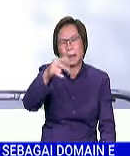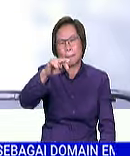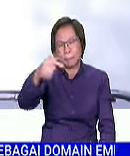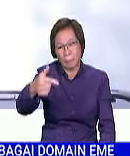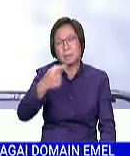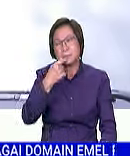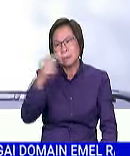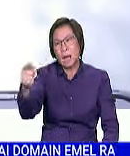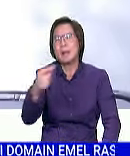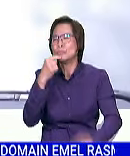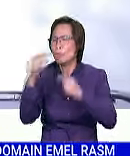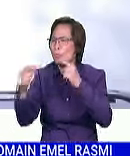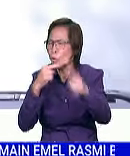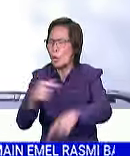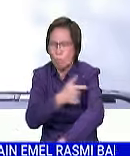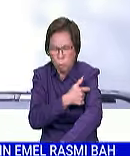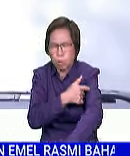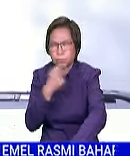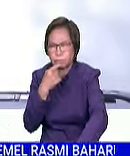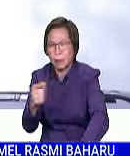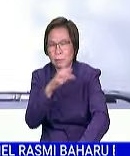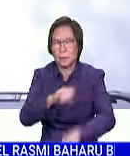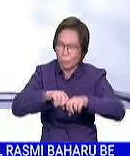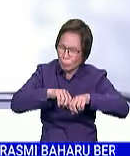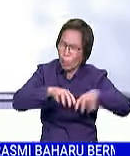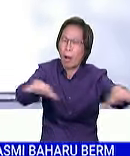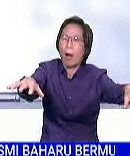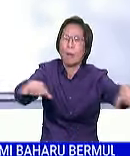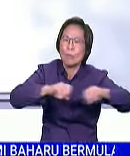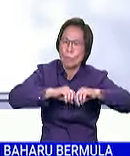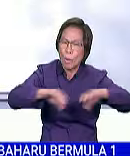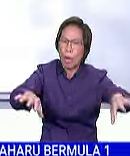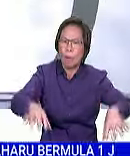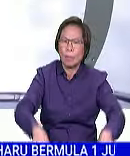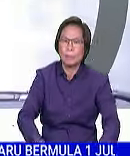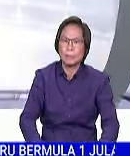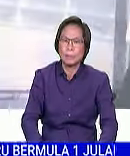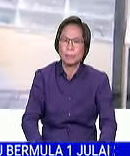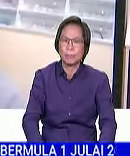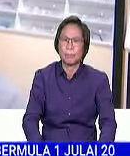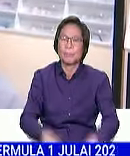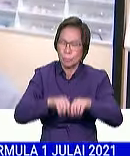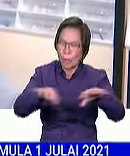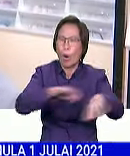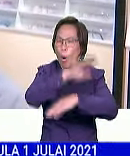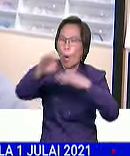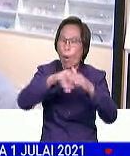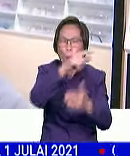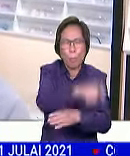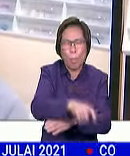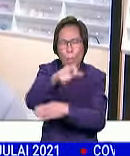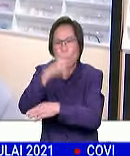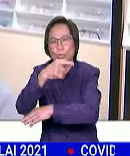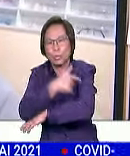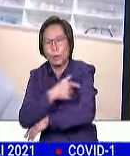mengambil vaksin dan menyedarkan semua penduduk setempat untuk mengambil vaksin. Kita juga perlu